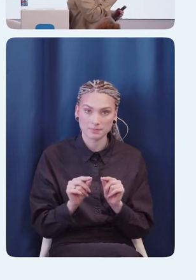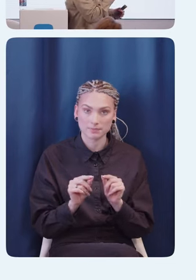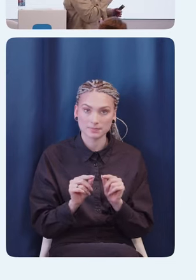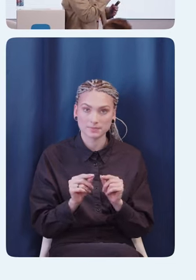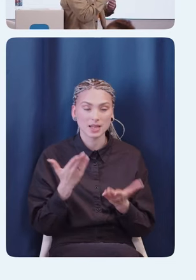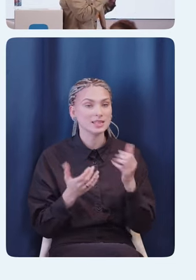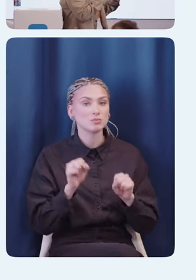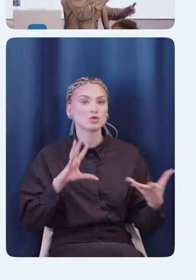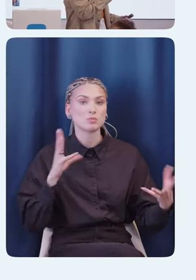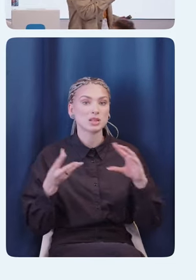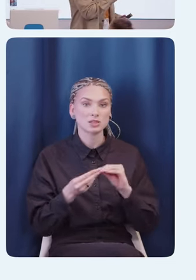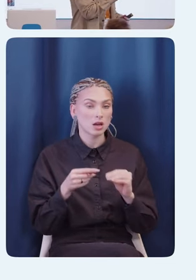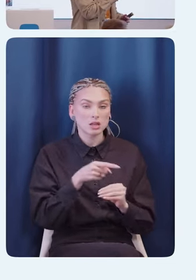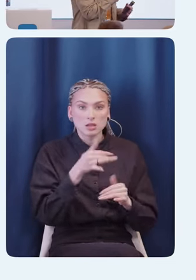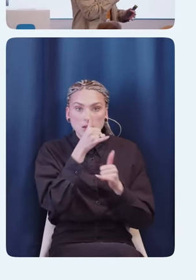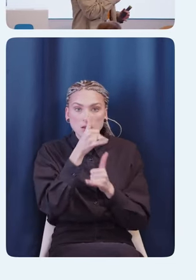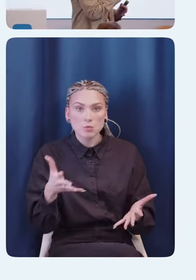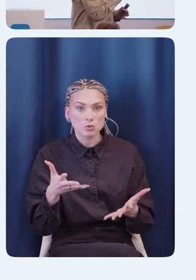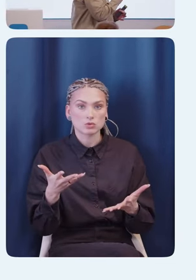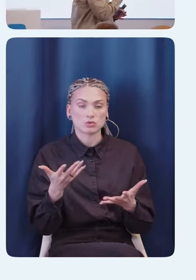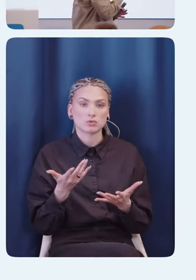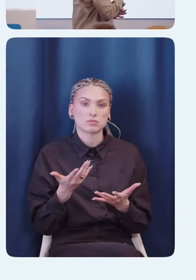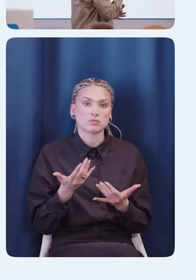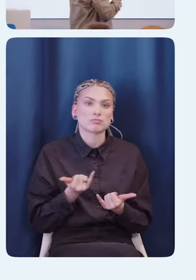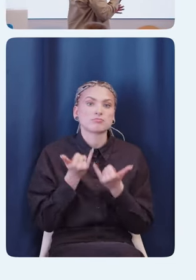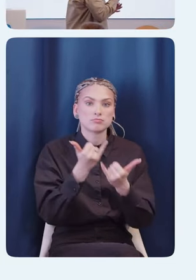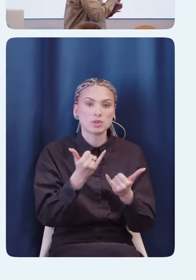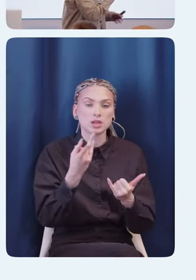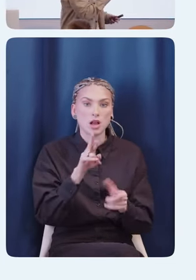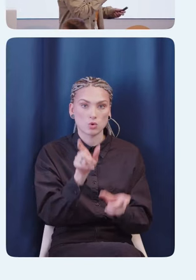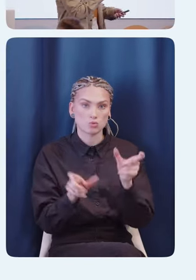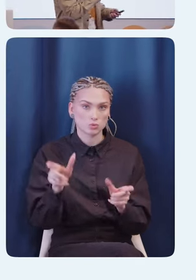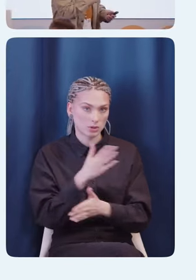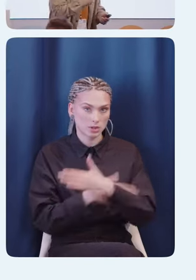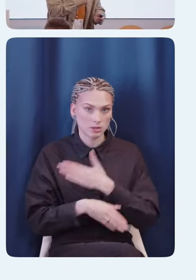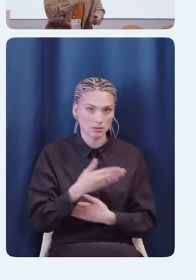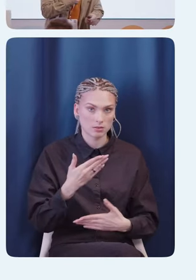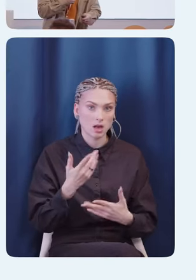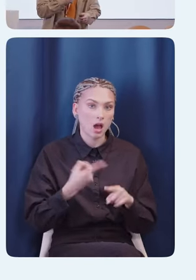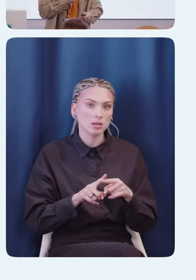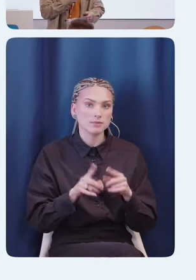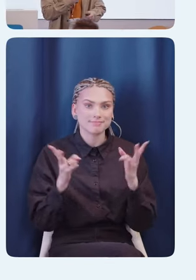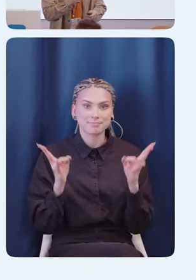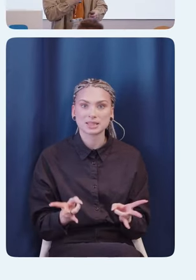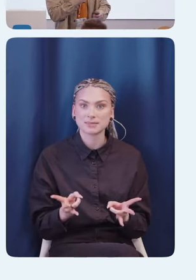если можно так подытожить, пренебрегает нуждами достаточно уязвимого слоя населения. И это большая беда, как по мне.